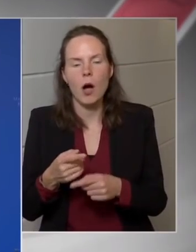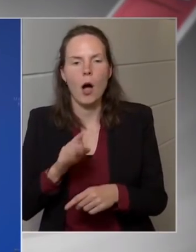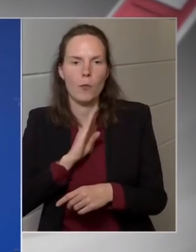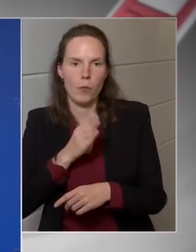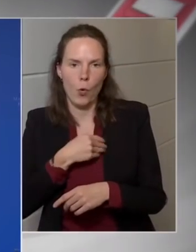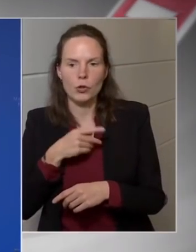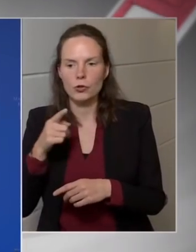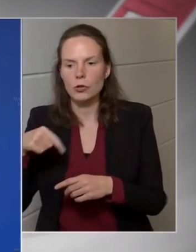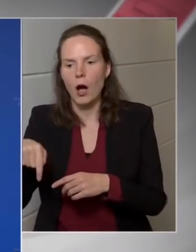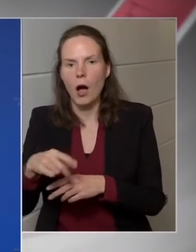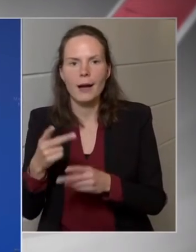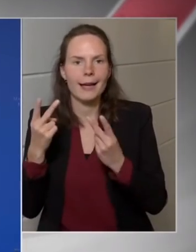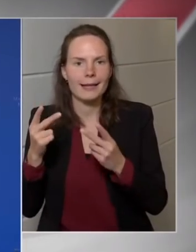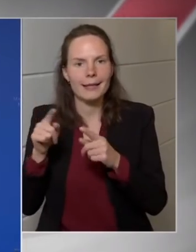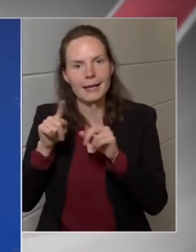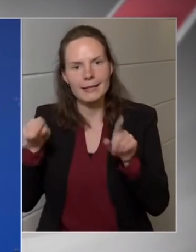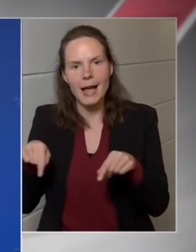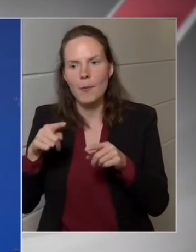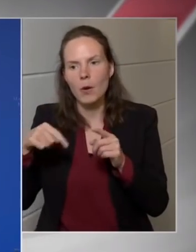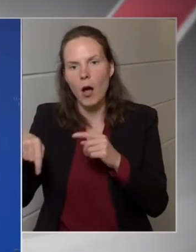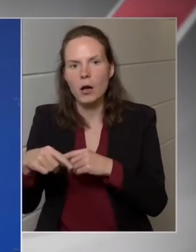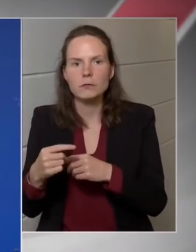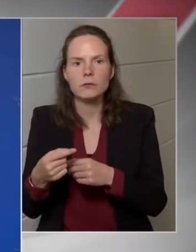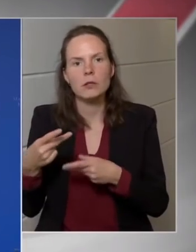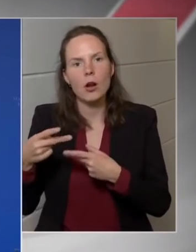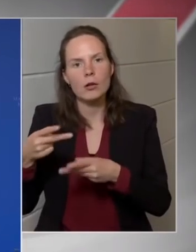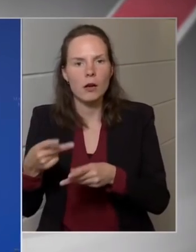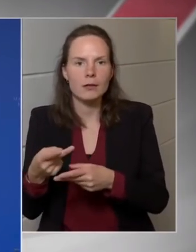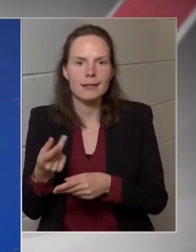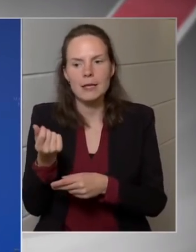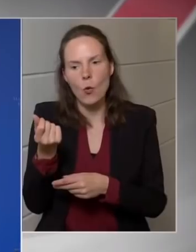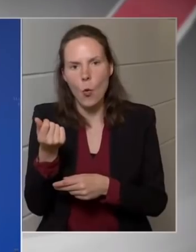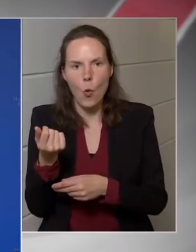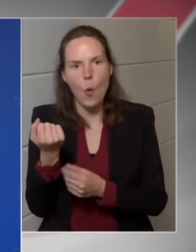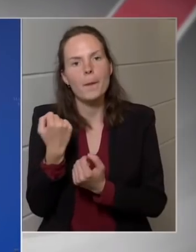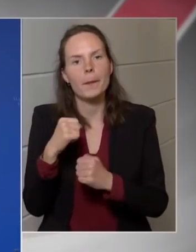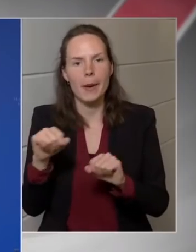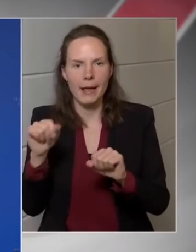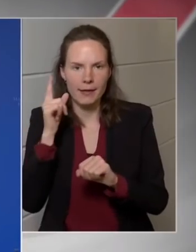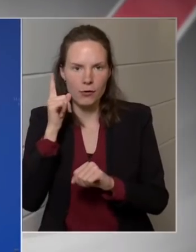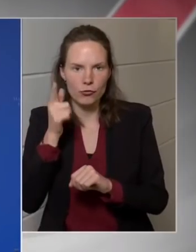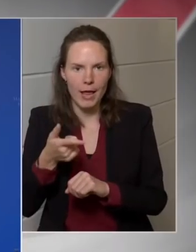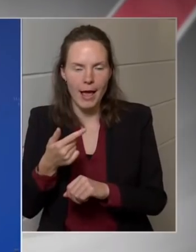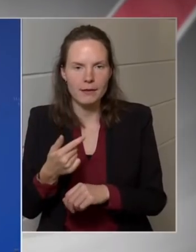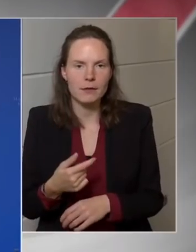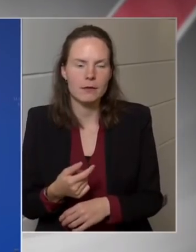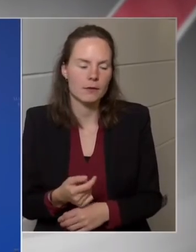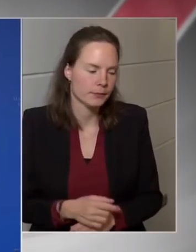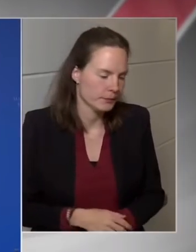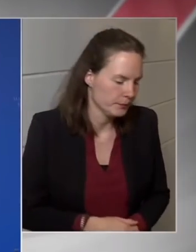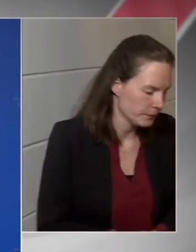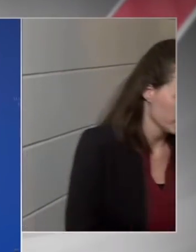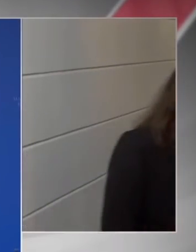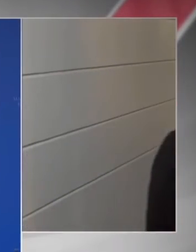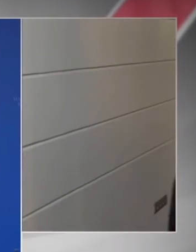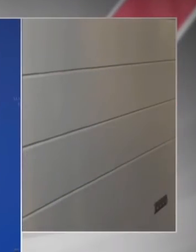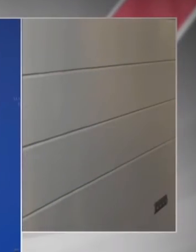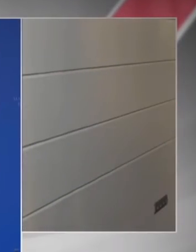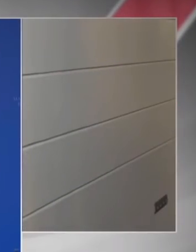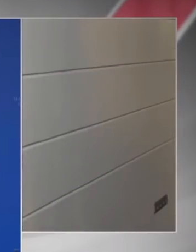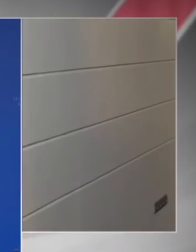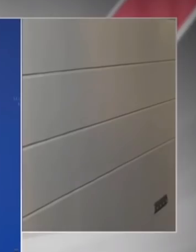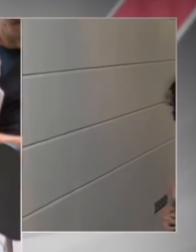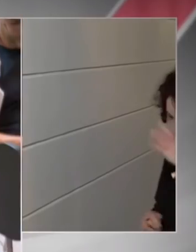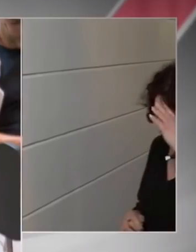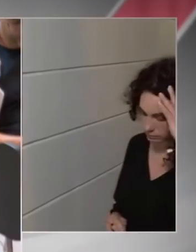ahogy idáig is, tranzakciómentes lesz a művelet. Bocsánat,